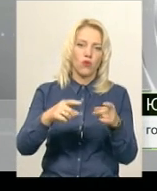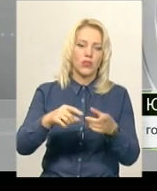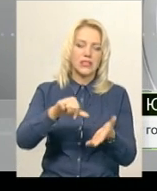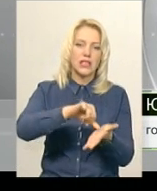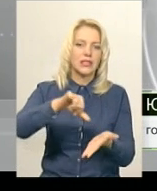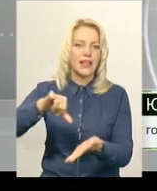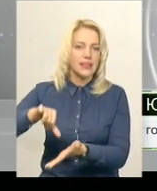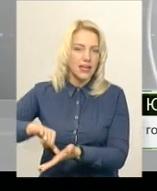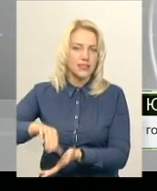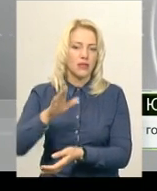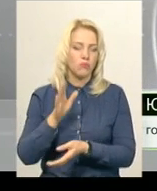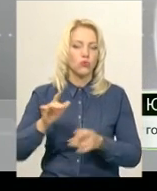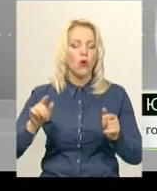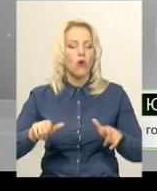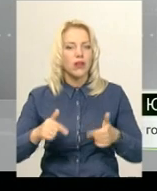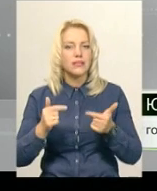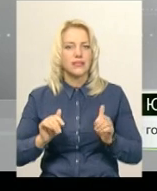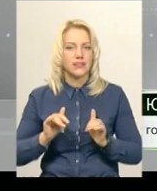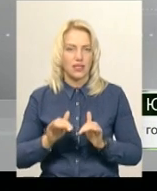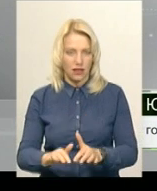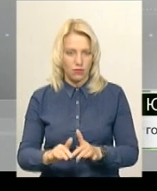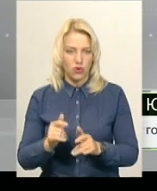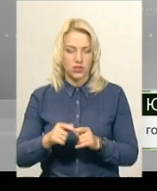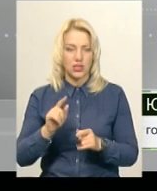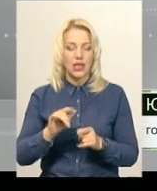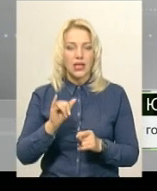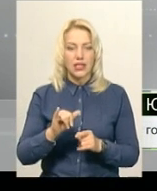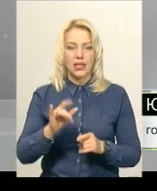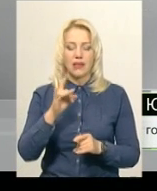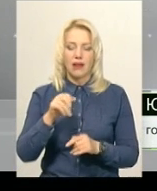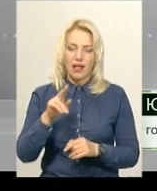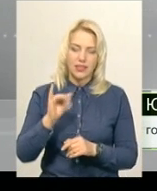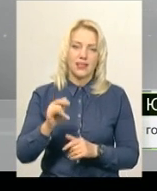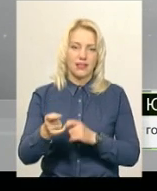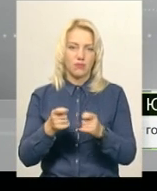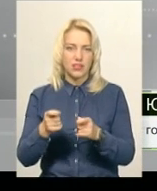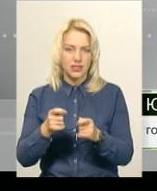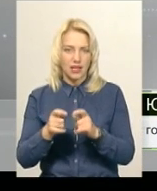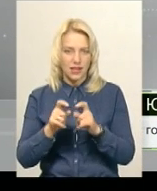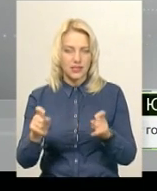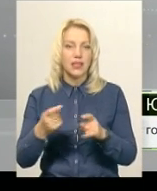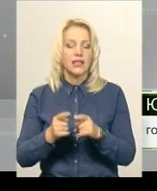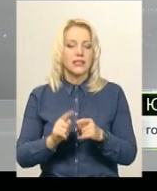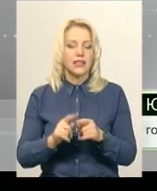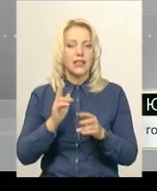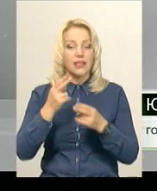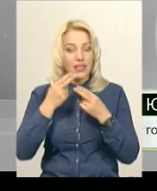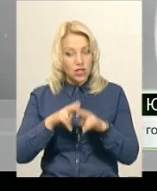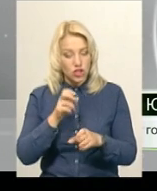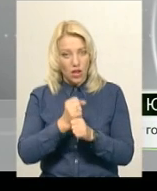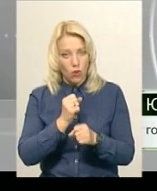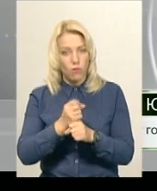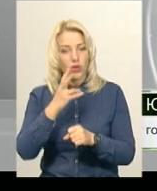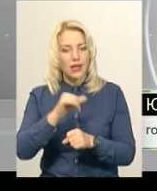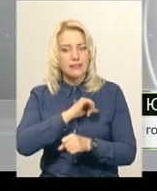будуть займатися організаційним процесом. І тим займаються місцеві ради і адміністрації. Самою технічною роботою, а самою роботою